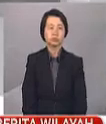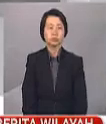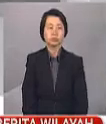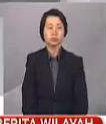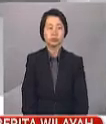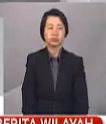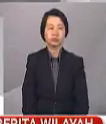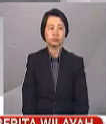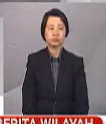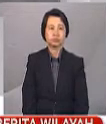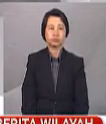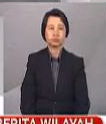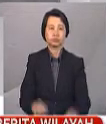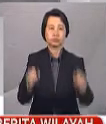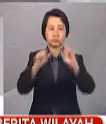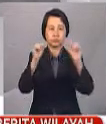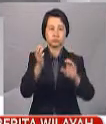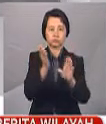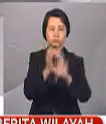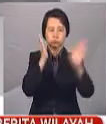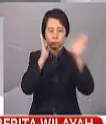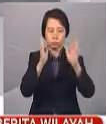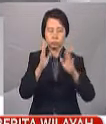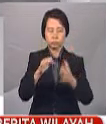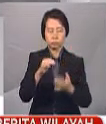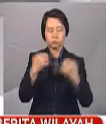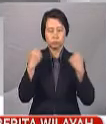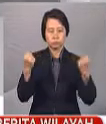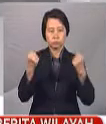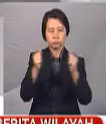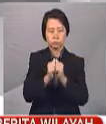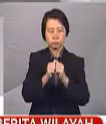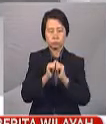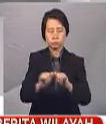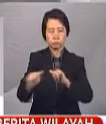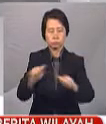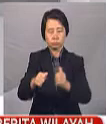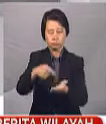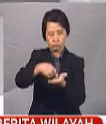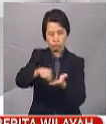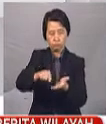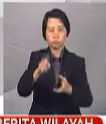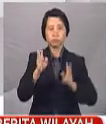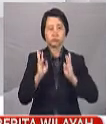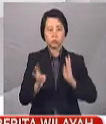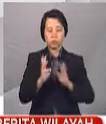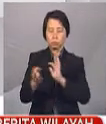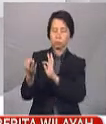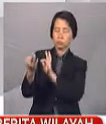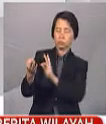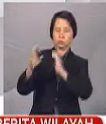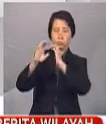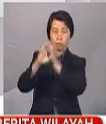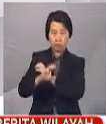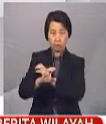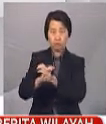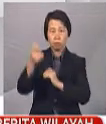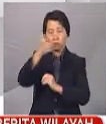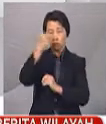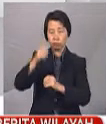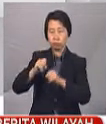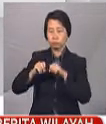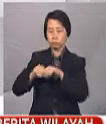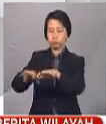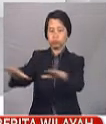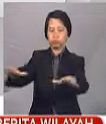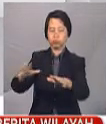Sistem perbankan Malaysia berada pada kedudukan yang kukuh dalam menyokong aktiviti pembiayaan walaupun berdepan cabaran susulan penularan